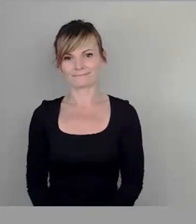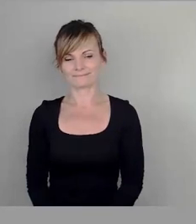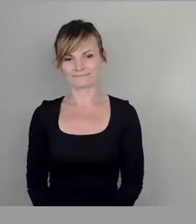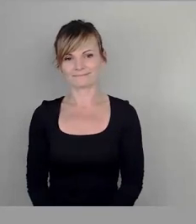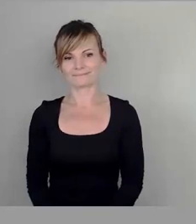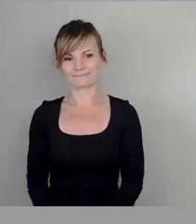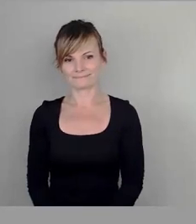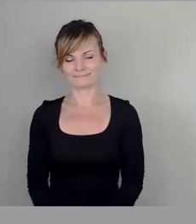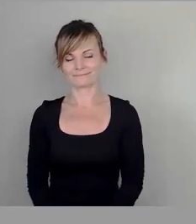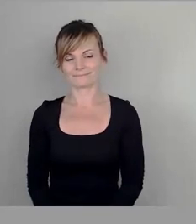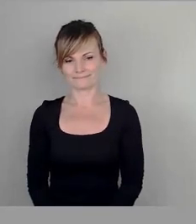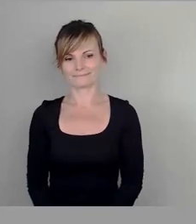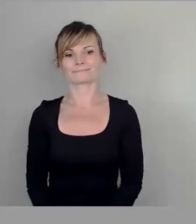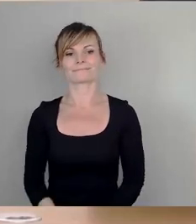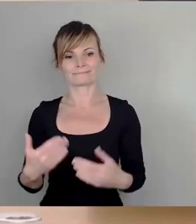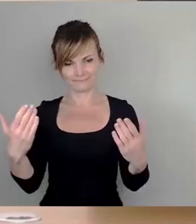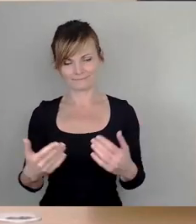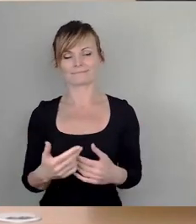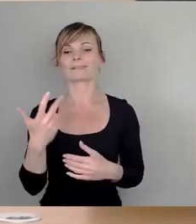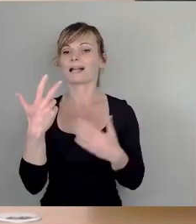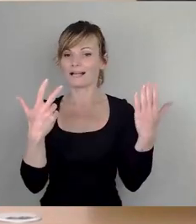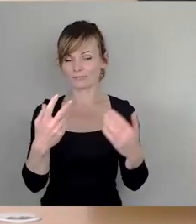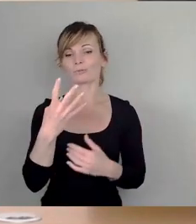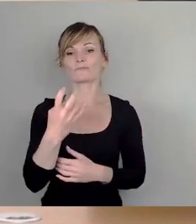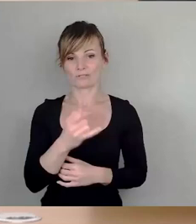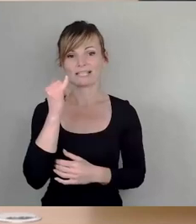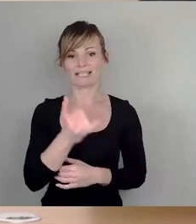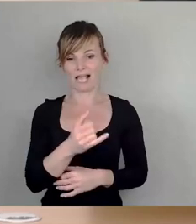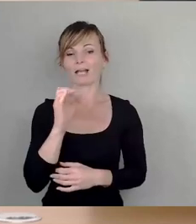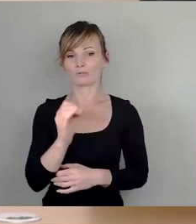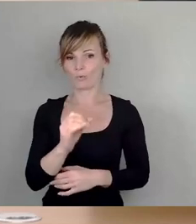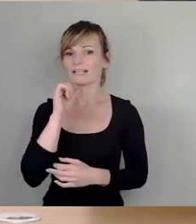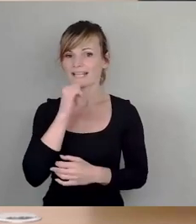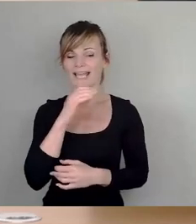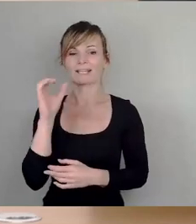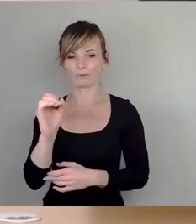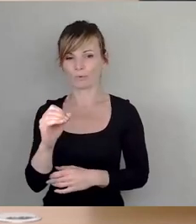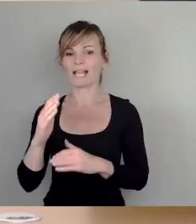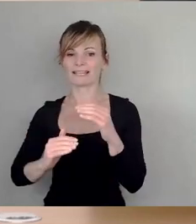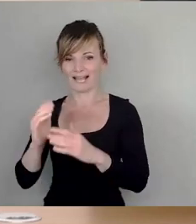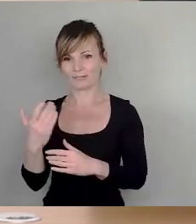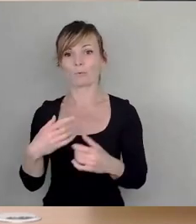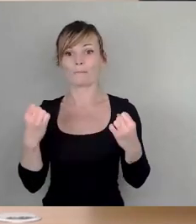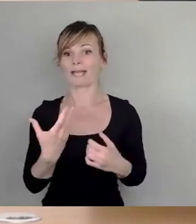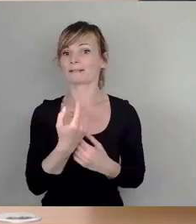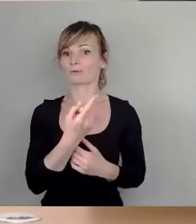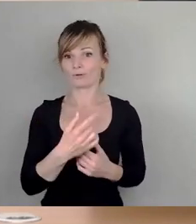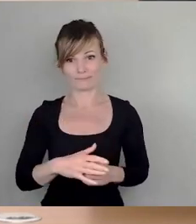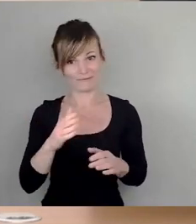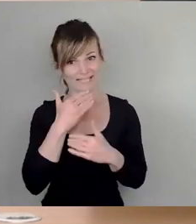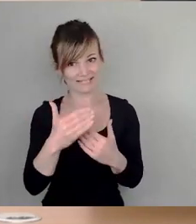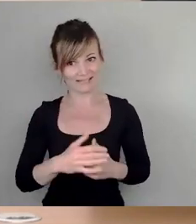Der hätte mit 48 Ja, Null, Nein, Null, Enthaltung eine Mehrheit bekommen. Vielen Dank.